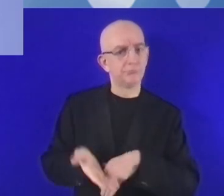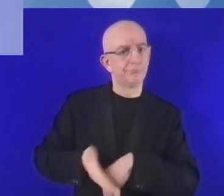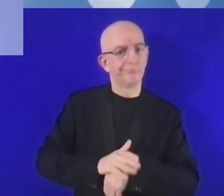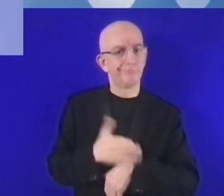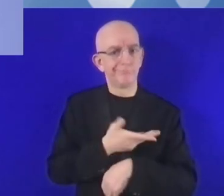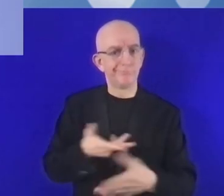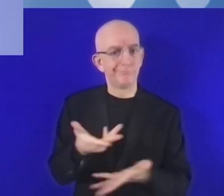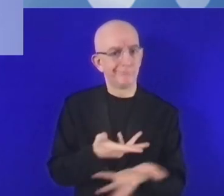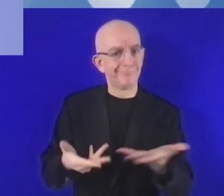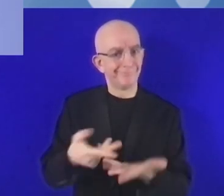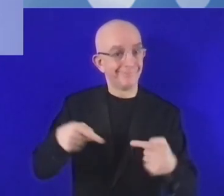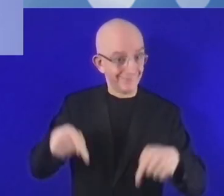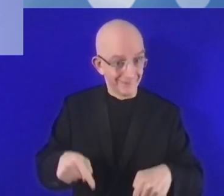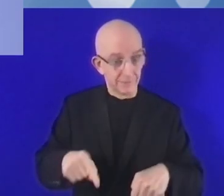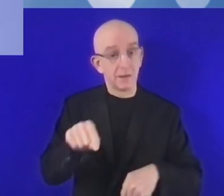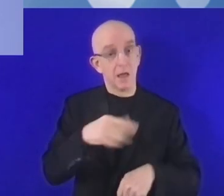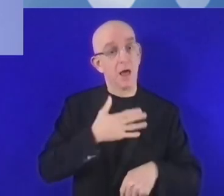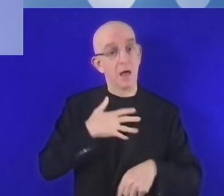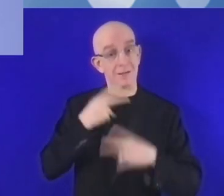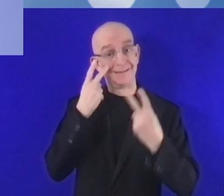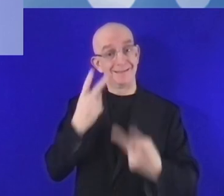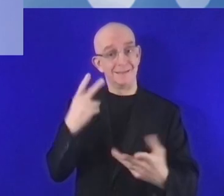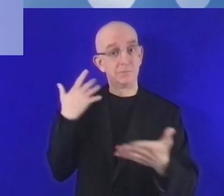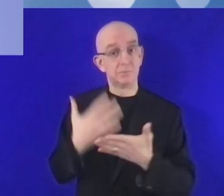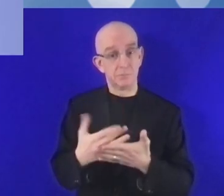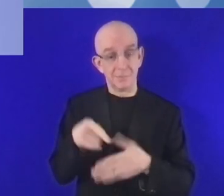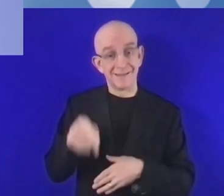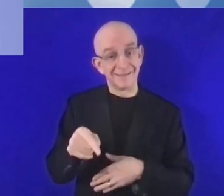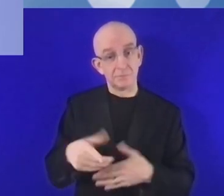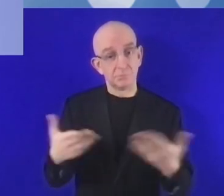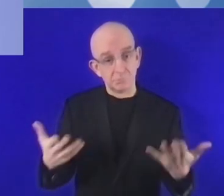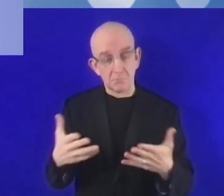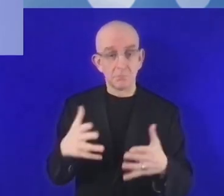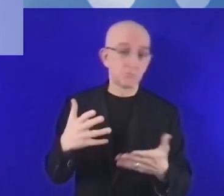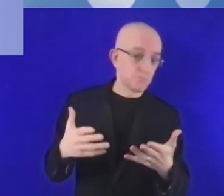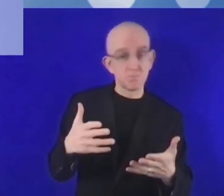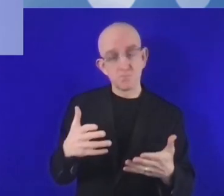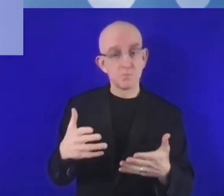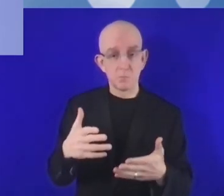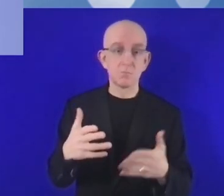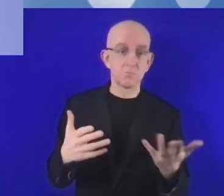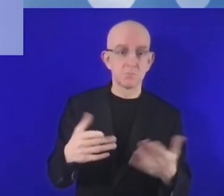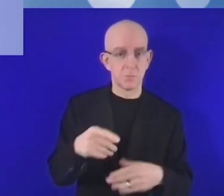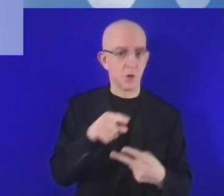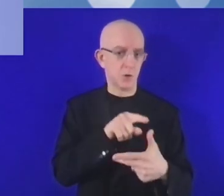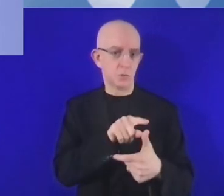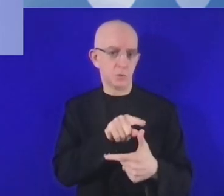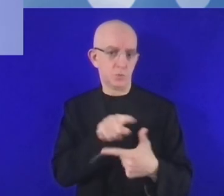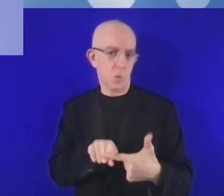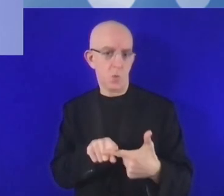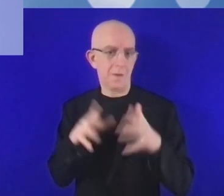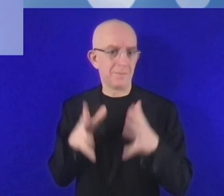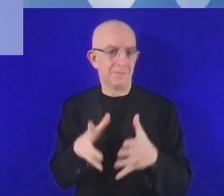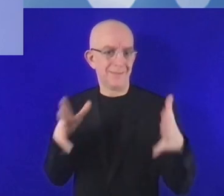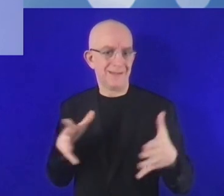مجموعاتنا المالية. وبرأينا هناك بعض